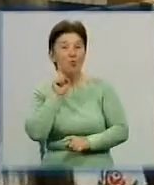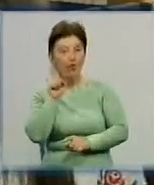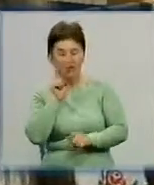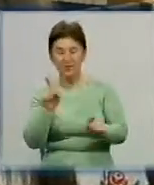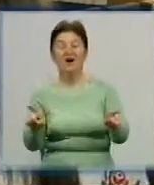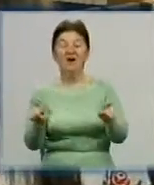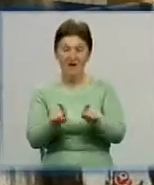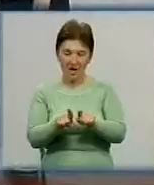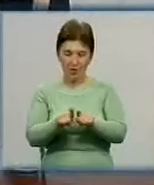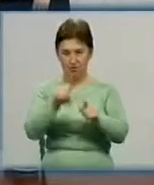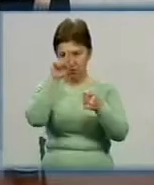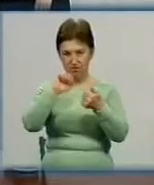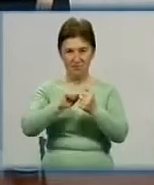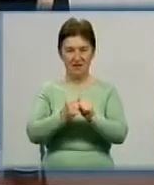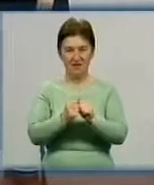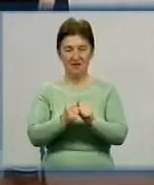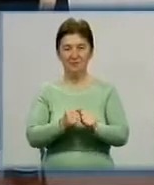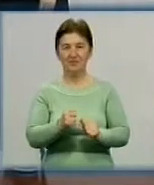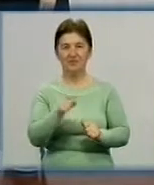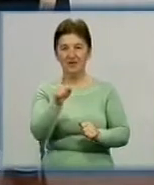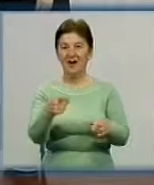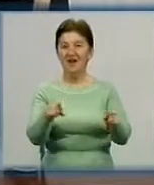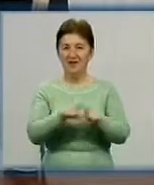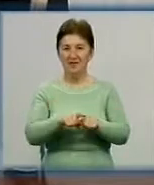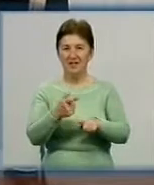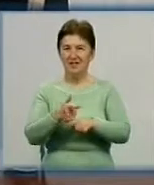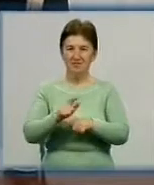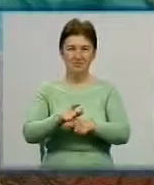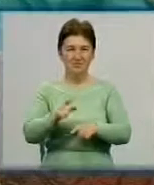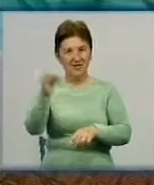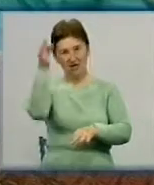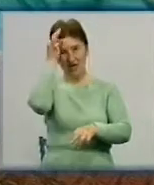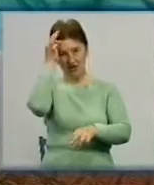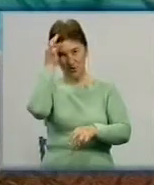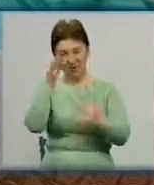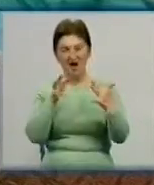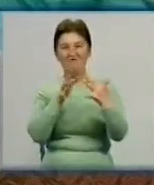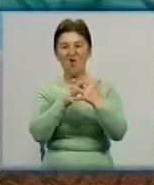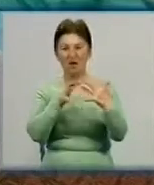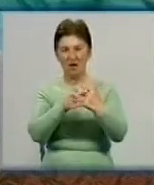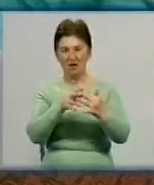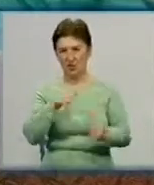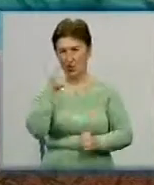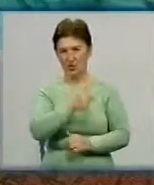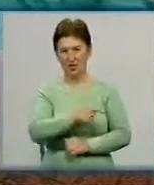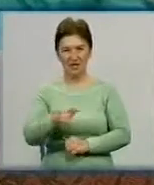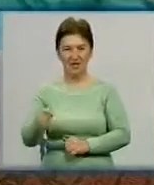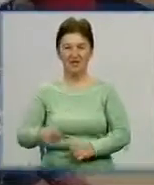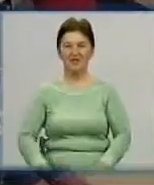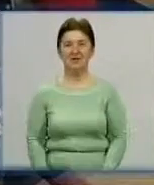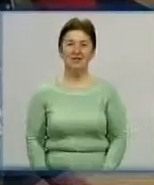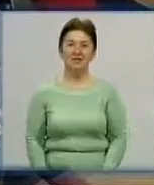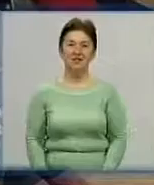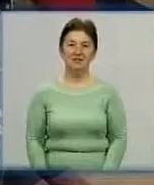'ятає їхні заслуги. Саме у такі хвилини найяскравіше згадуються воєнні роки, говорить Галина Сергіївна. Ольга Слєрук, Анатолій